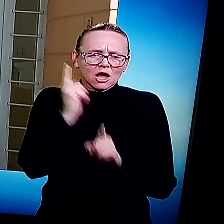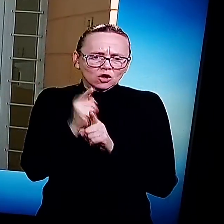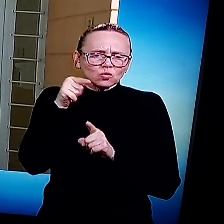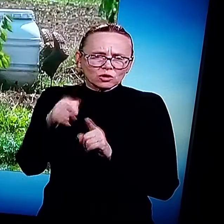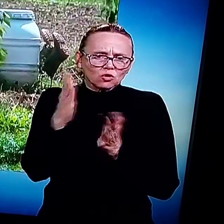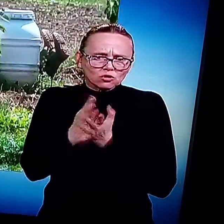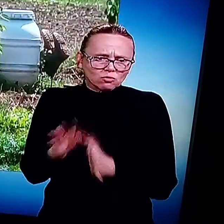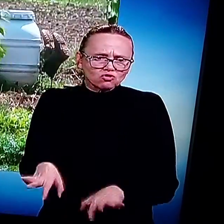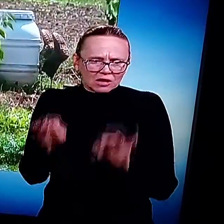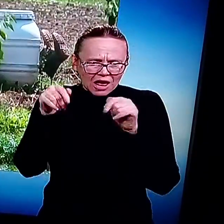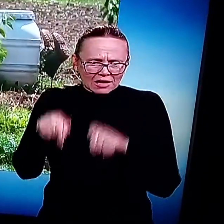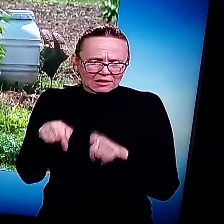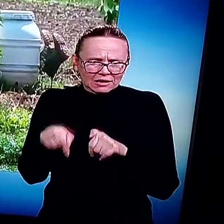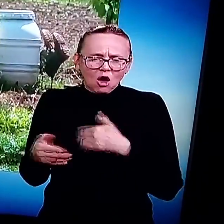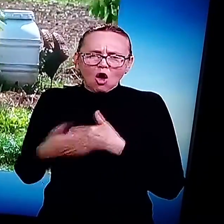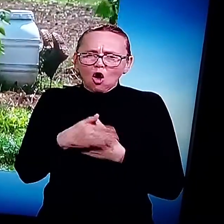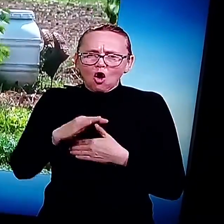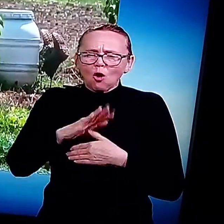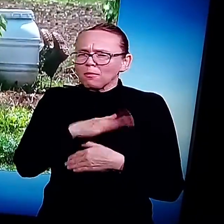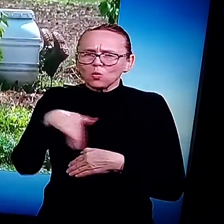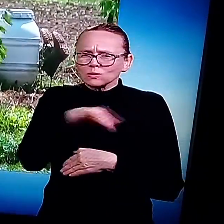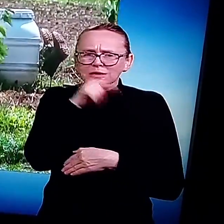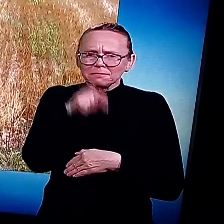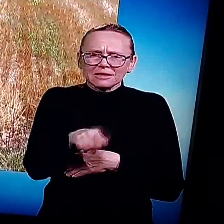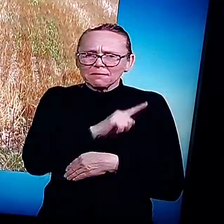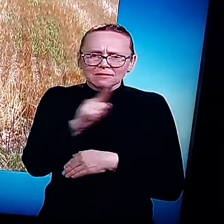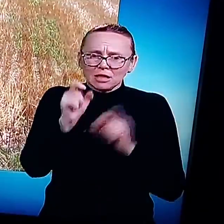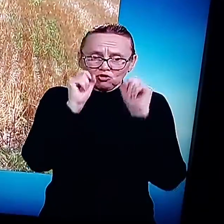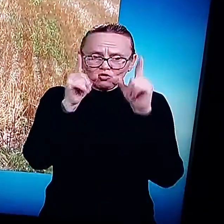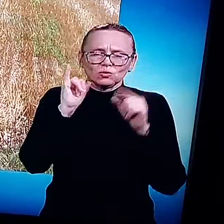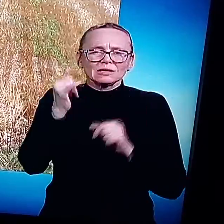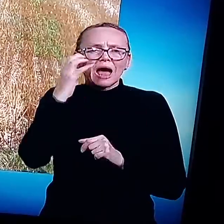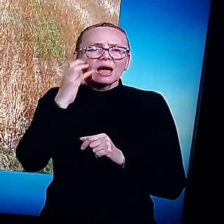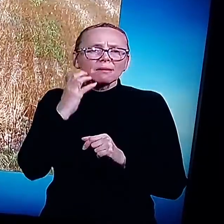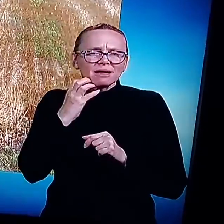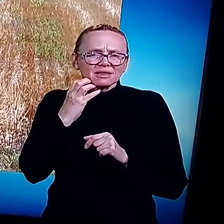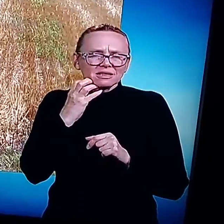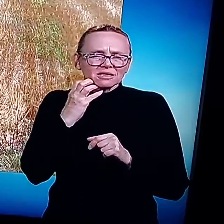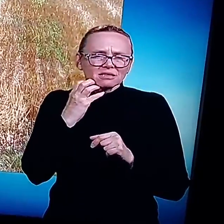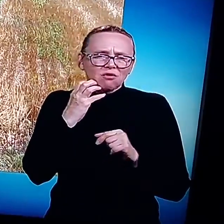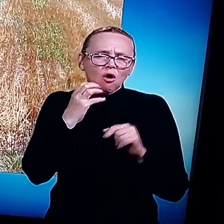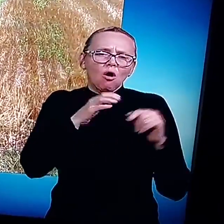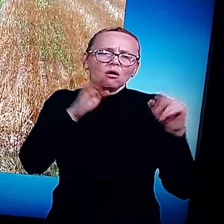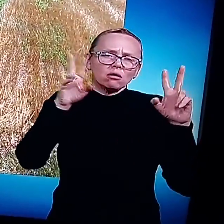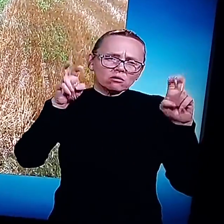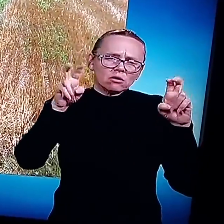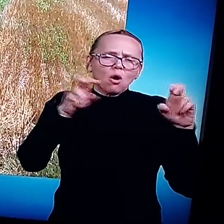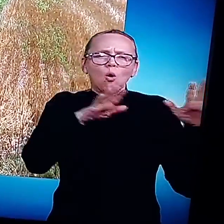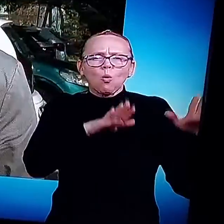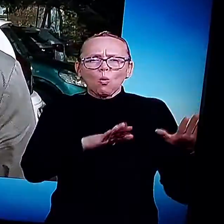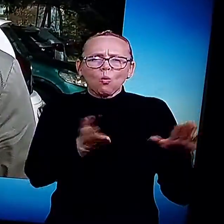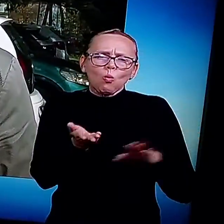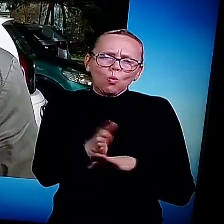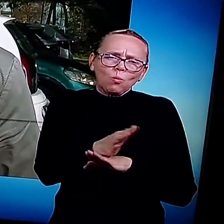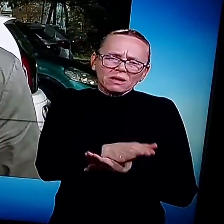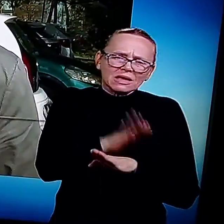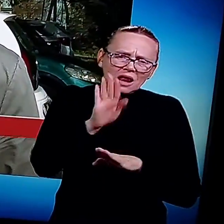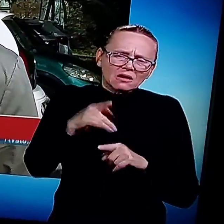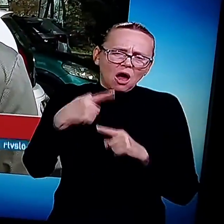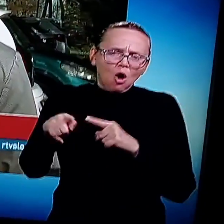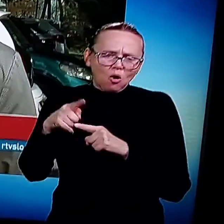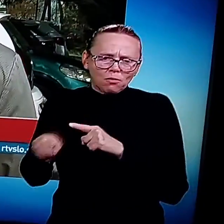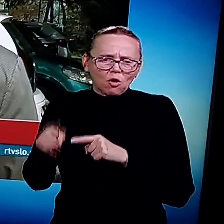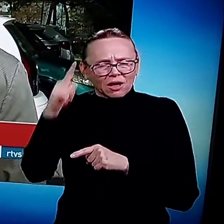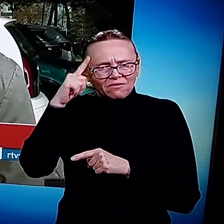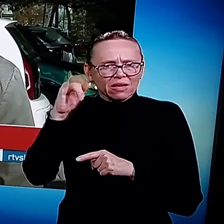zasledili. Obosemtem ne čudi, da kmetijstvo umira na obroke. Vemo, da je bilo tukaj 500 hektarjev